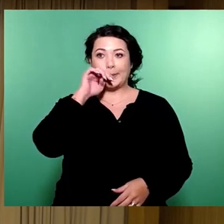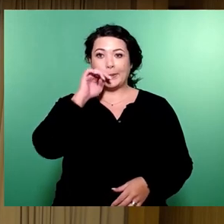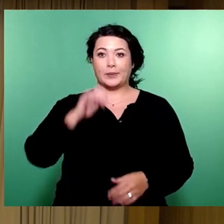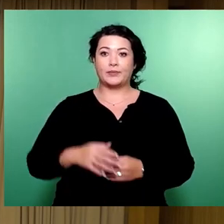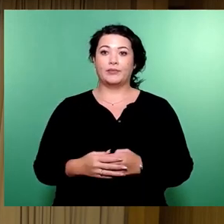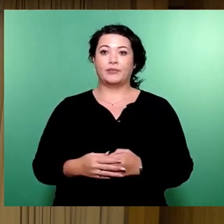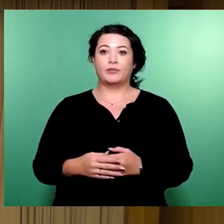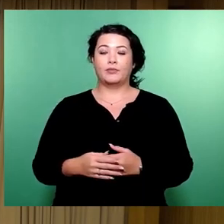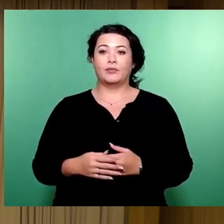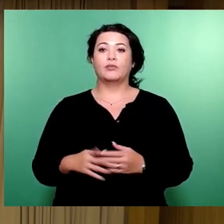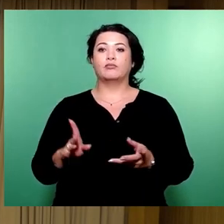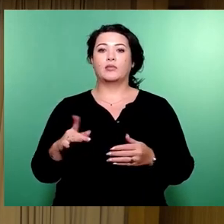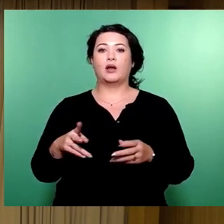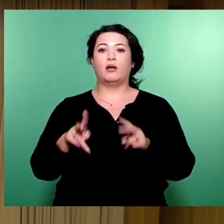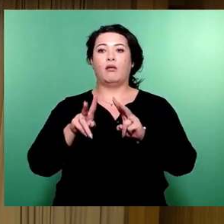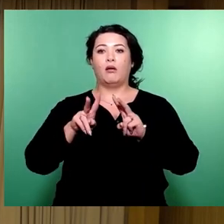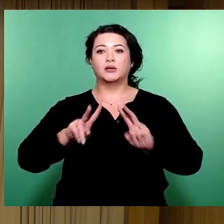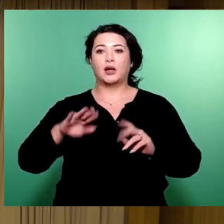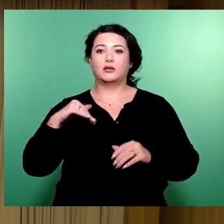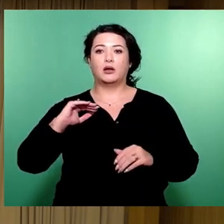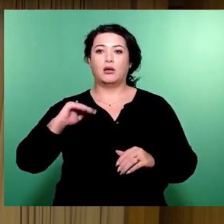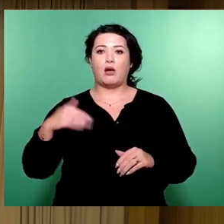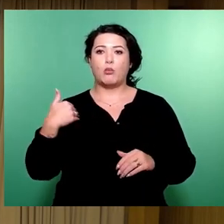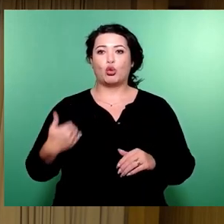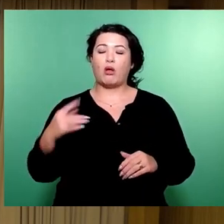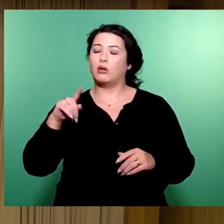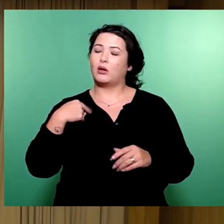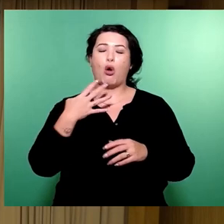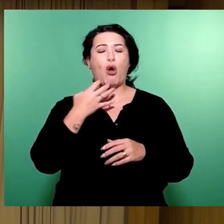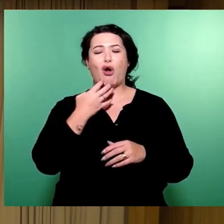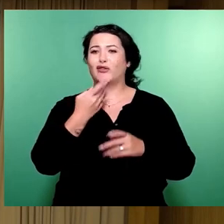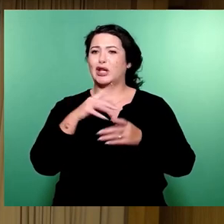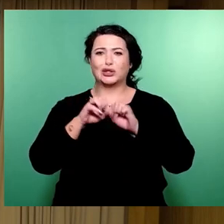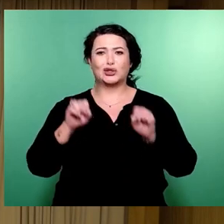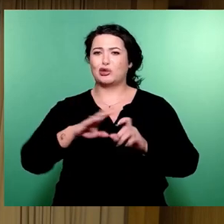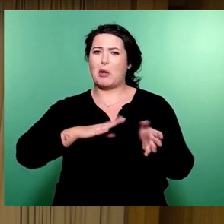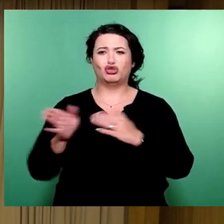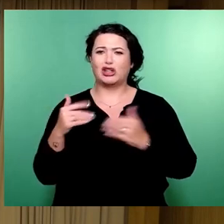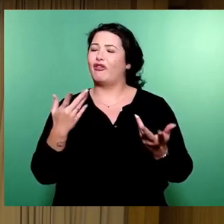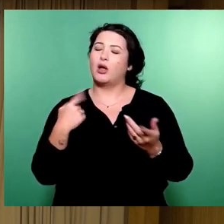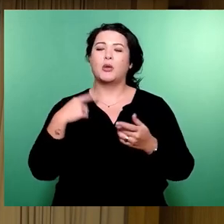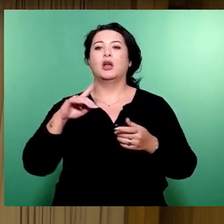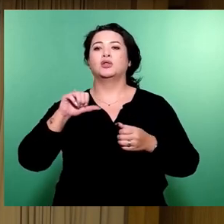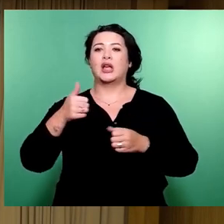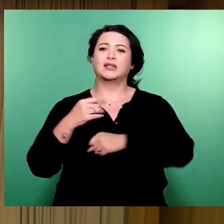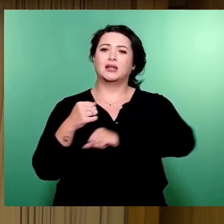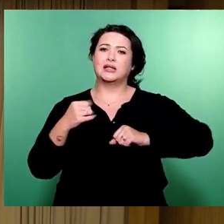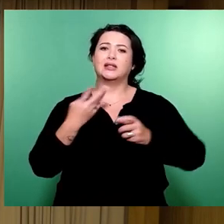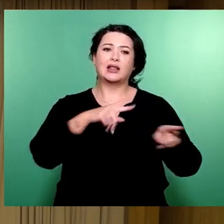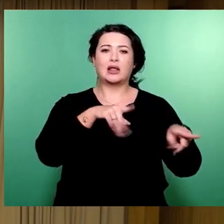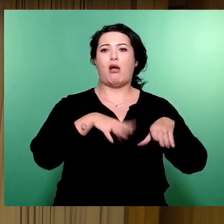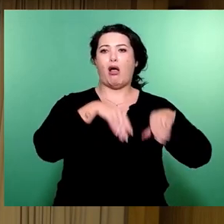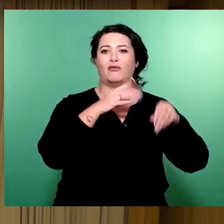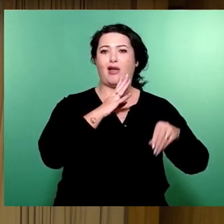Meister, meine sehr verehrten Damen und Herren, ich hoffe, es wird nicht so unsystematisch. Ich fange mal bei den Dissidenten an. Also manchmal sind sie ja auf dem